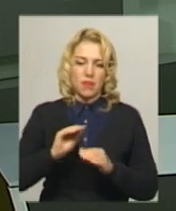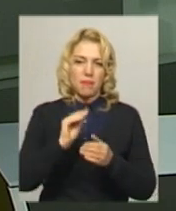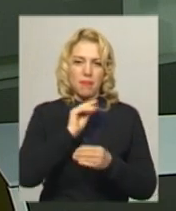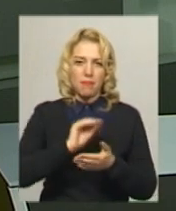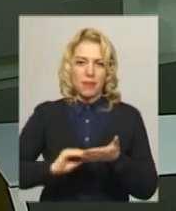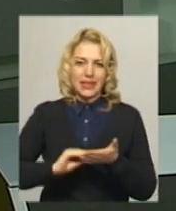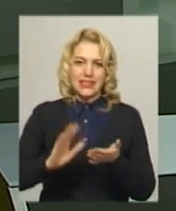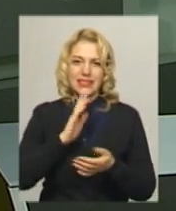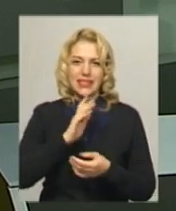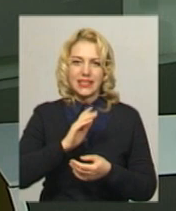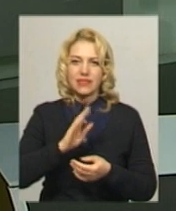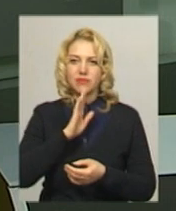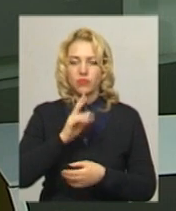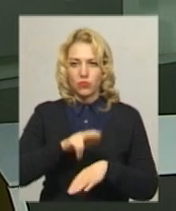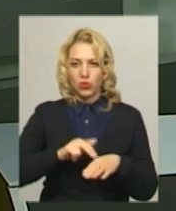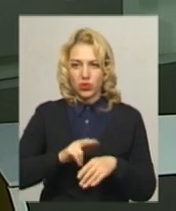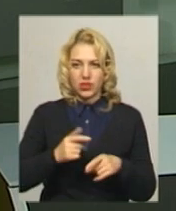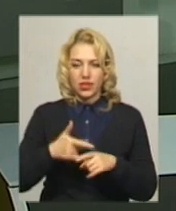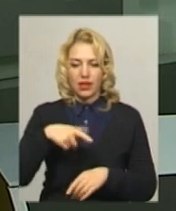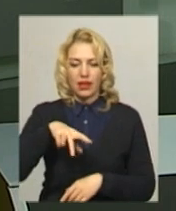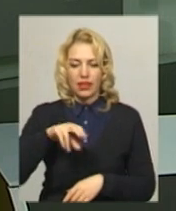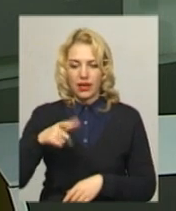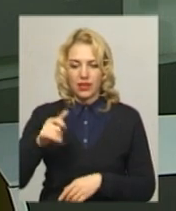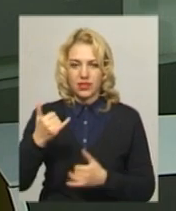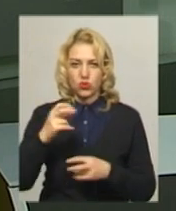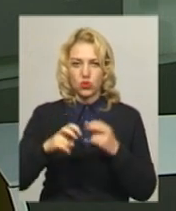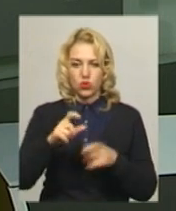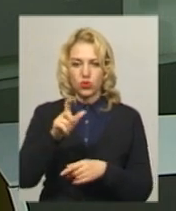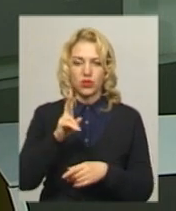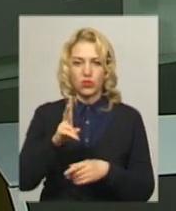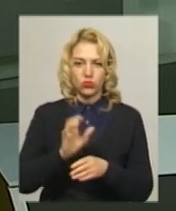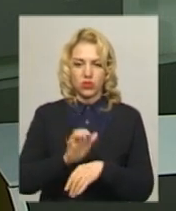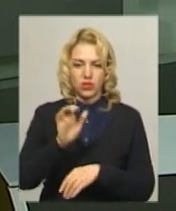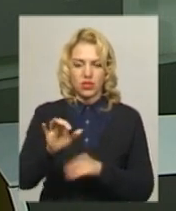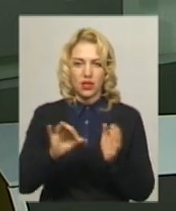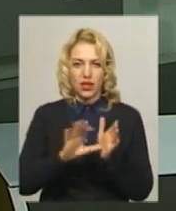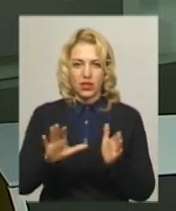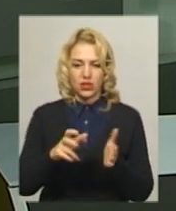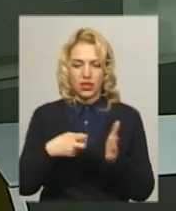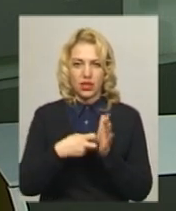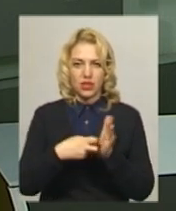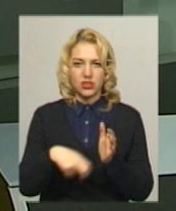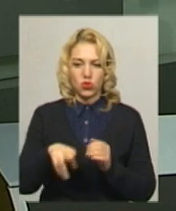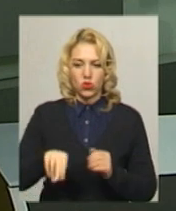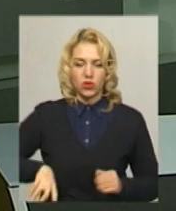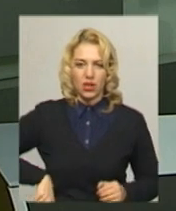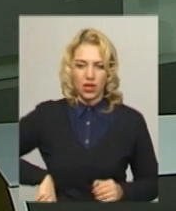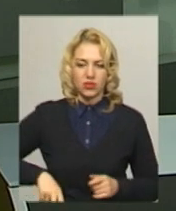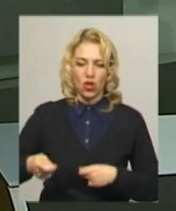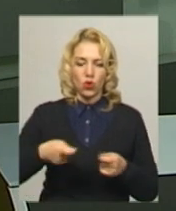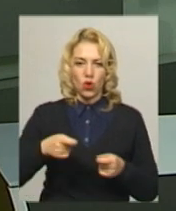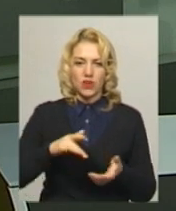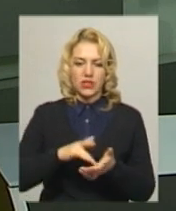області Інна Глега. За її словами, наразі правоохоронці розшукають людину, яка надіслала електронного листа до дирекцій торгових центрів